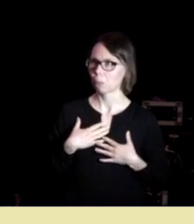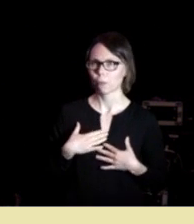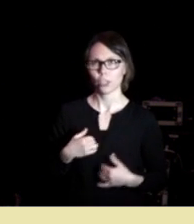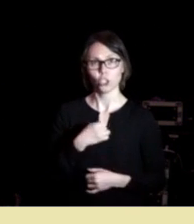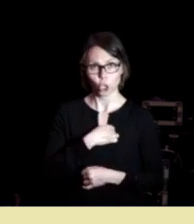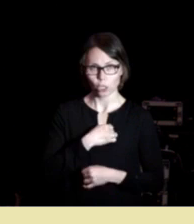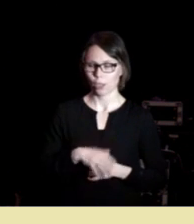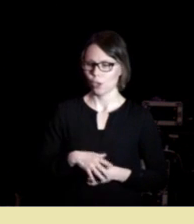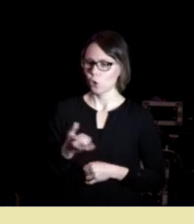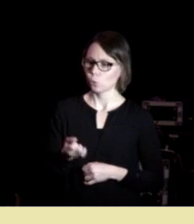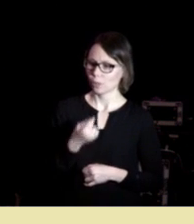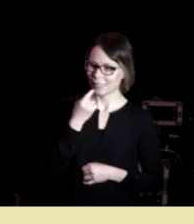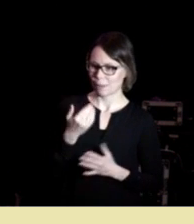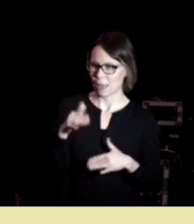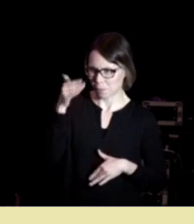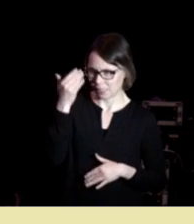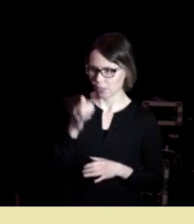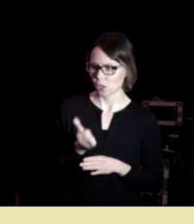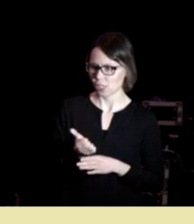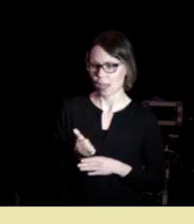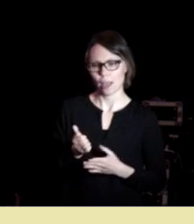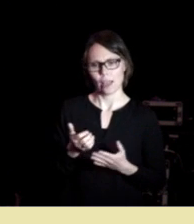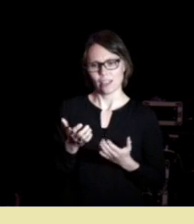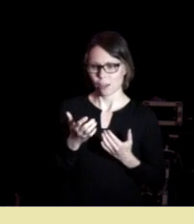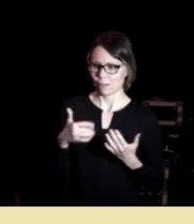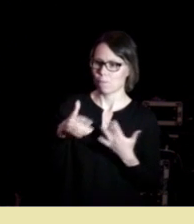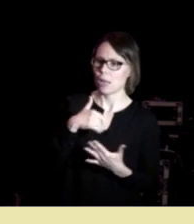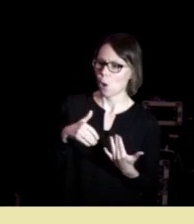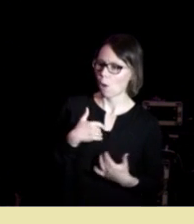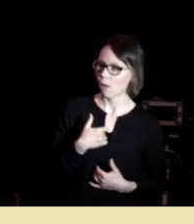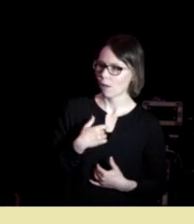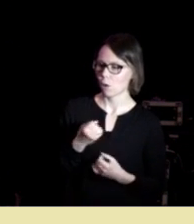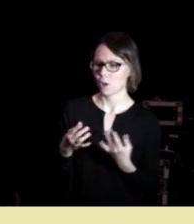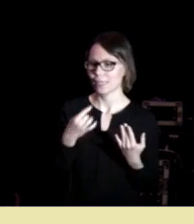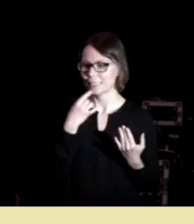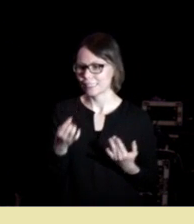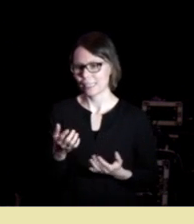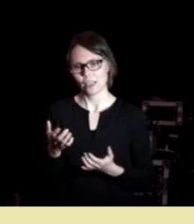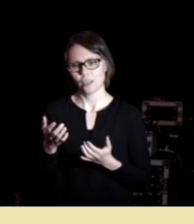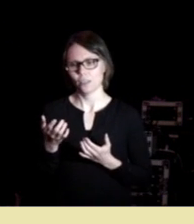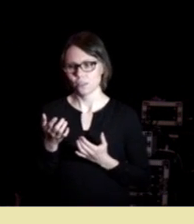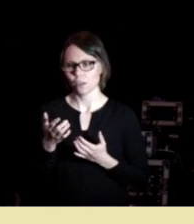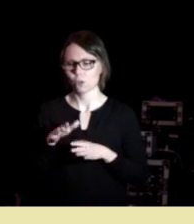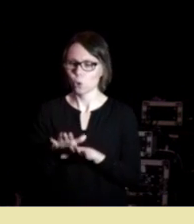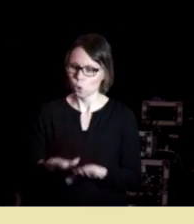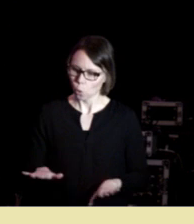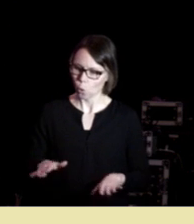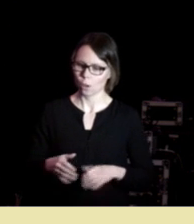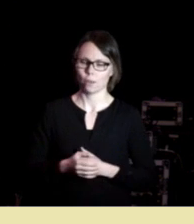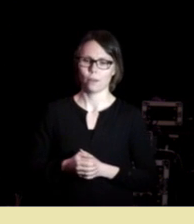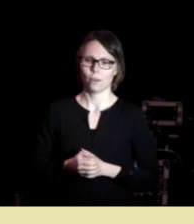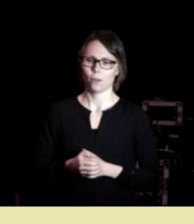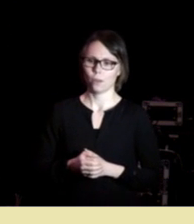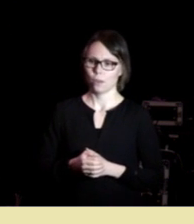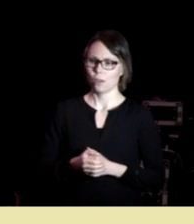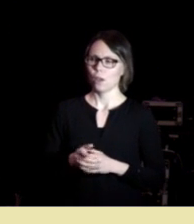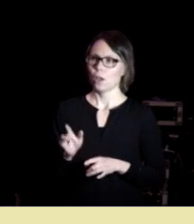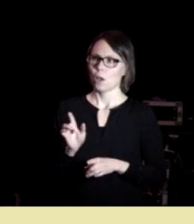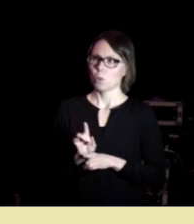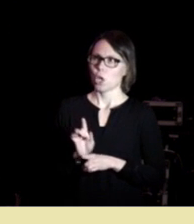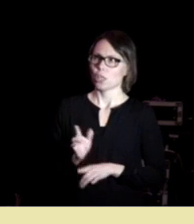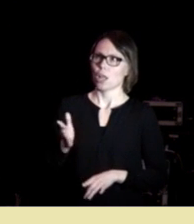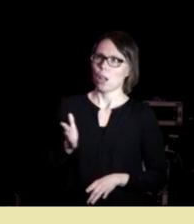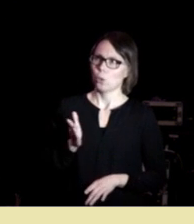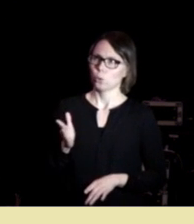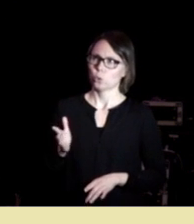Noen vil kunne si litt mer bevisste kanskje at jeg savner miljø. mange vil si at jeg savner ro. Så luksus